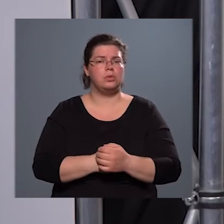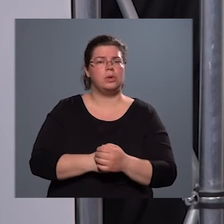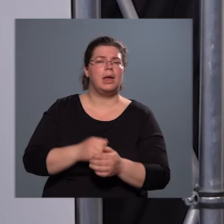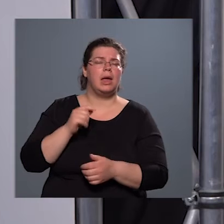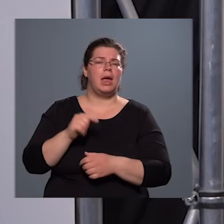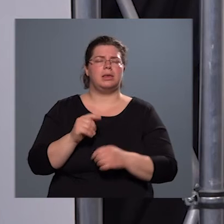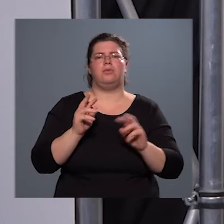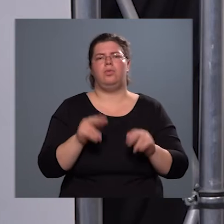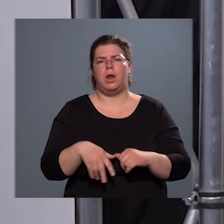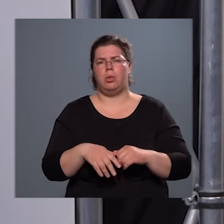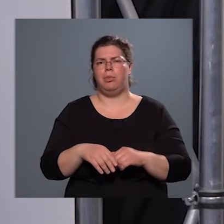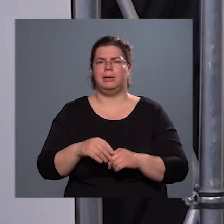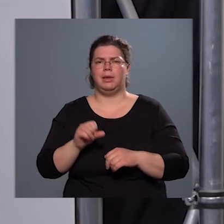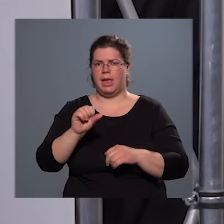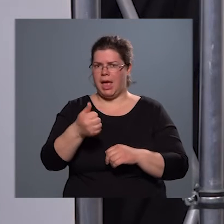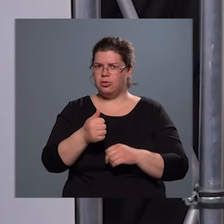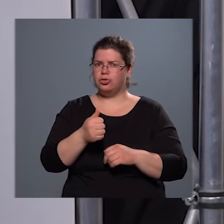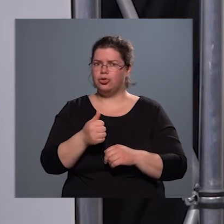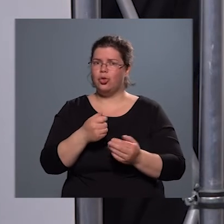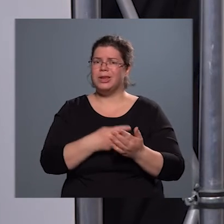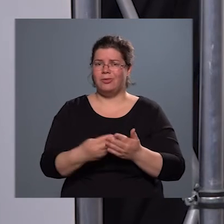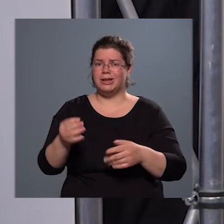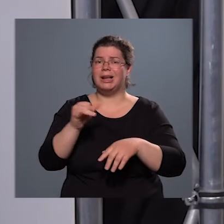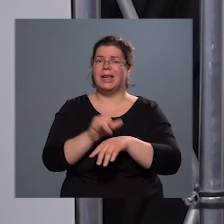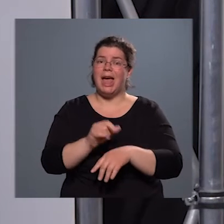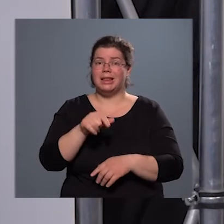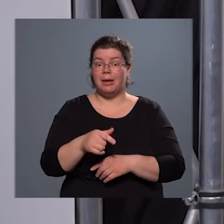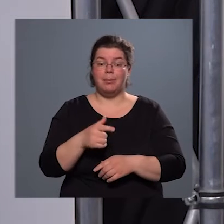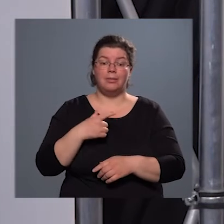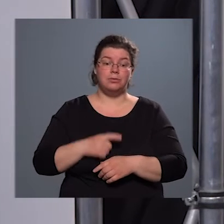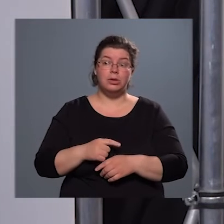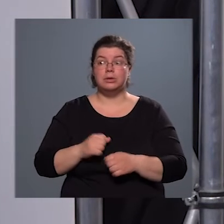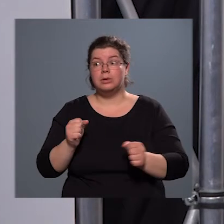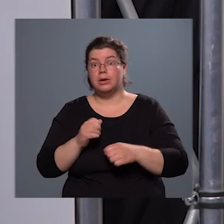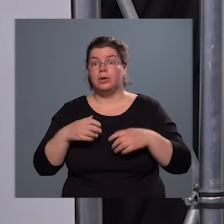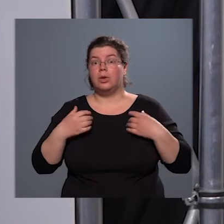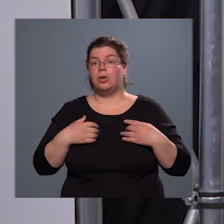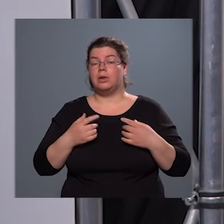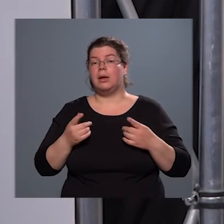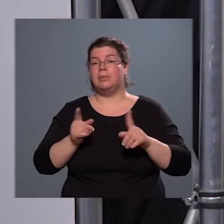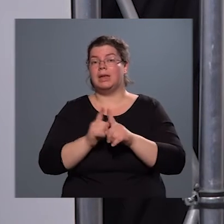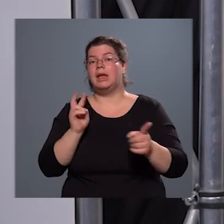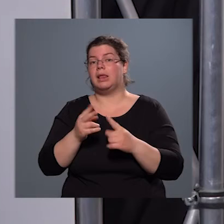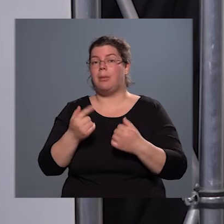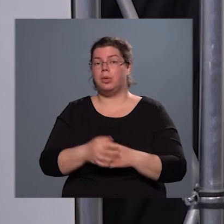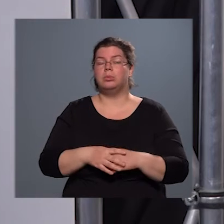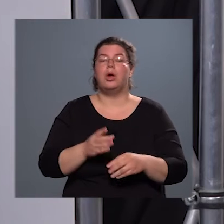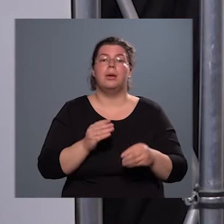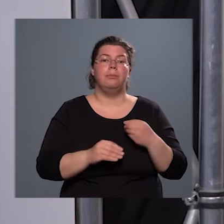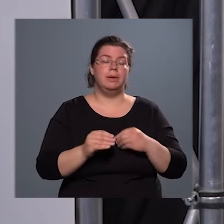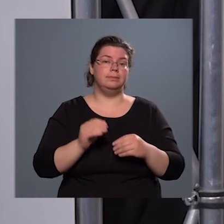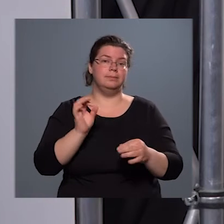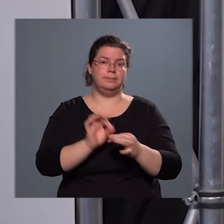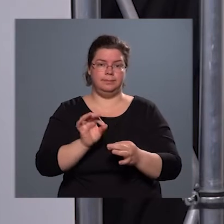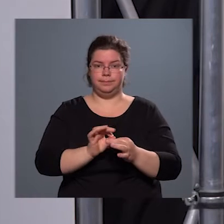Valóban ez az első hivatali hetemre esett, úgyhogy nagyon örültem is ebből a szempontból, hiszen a